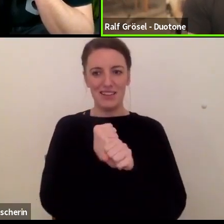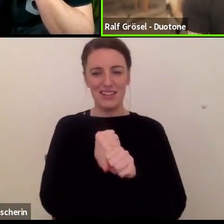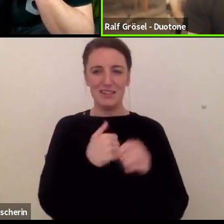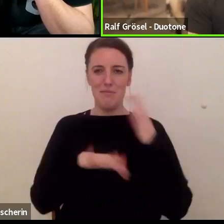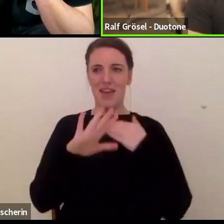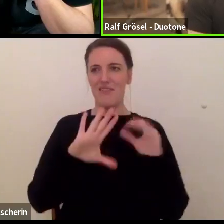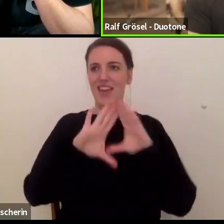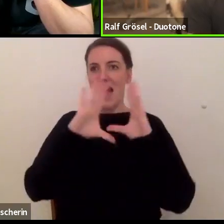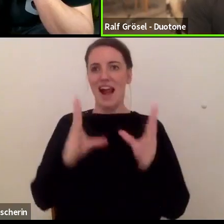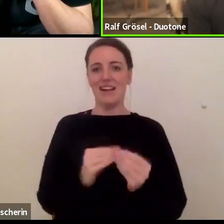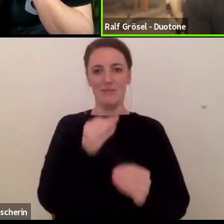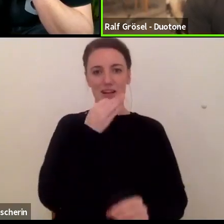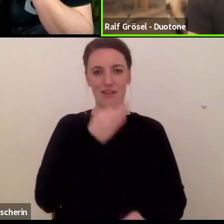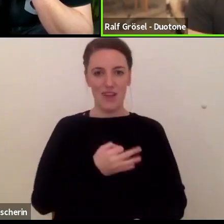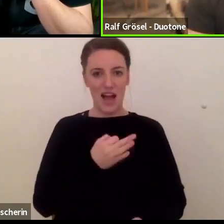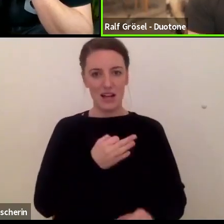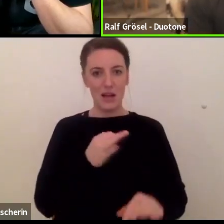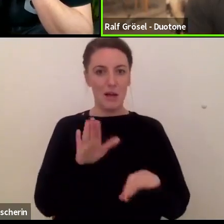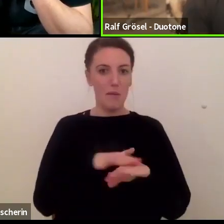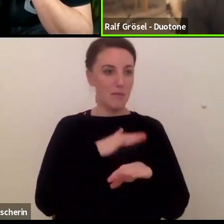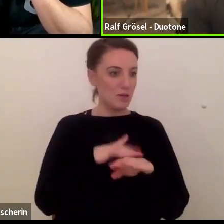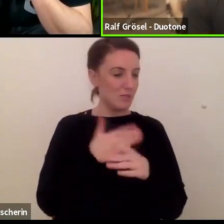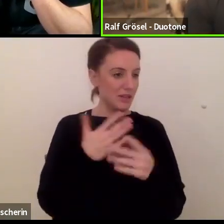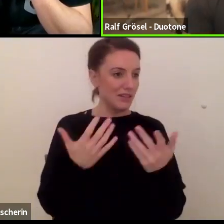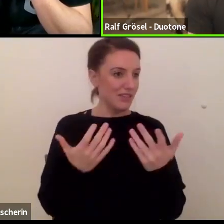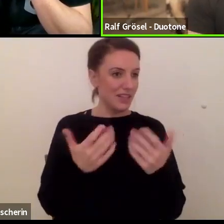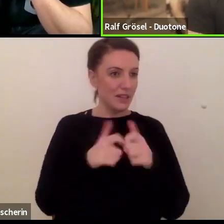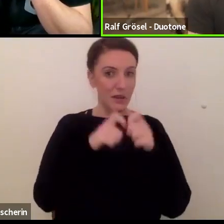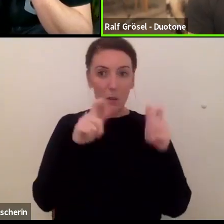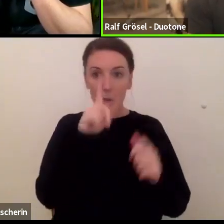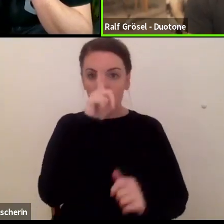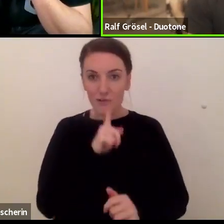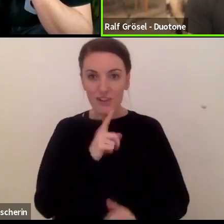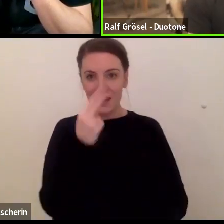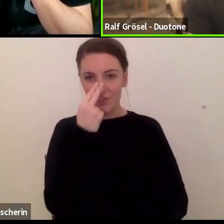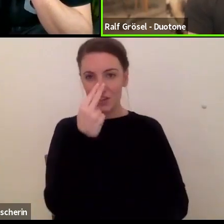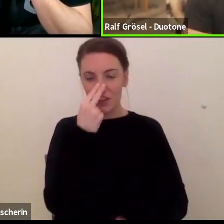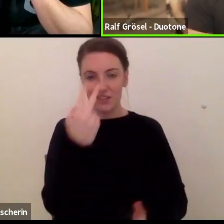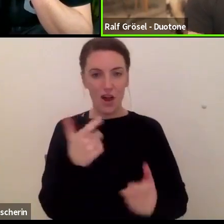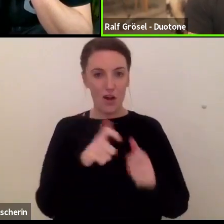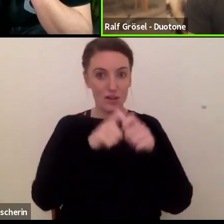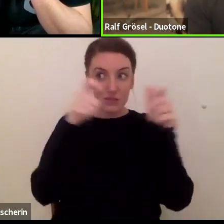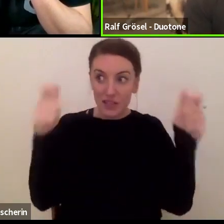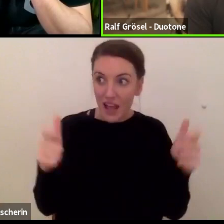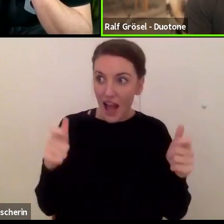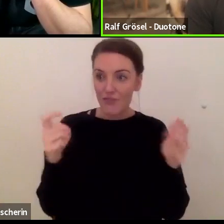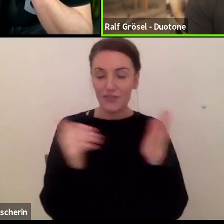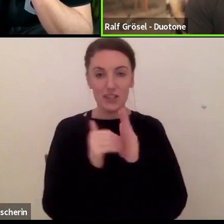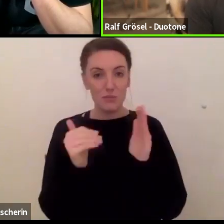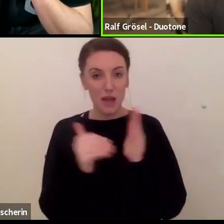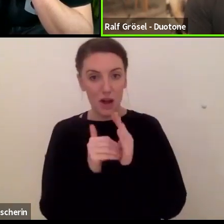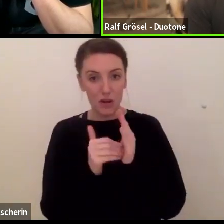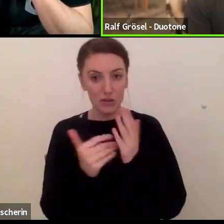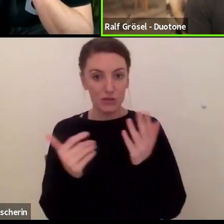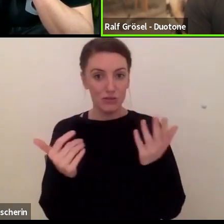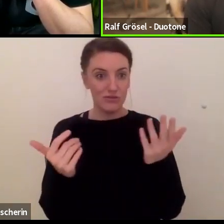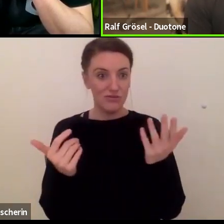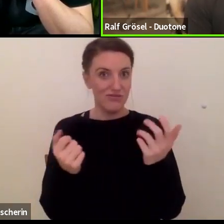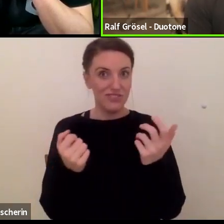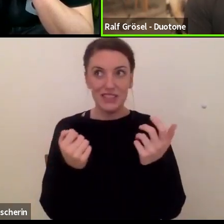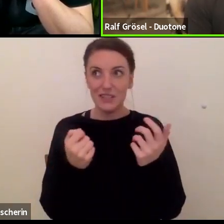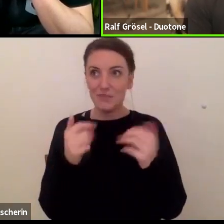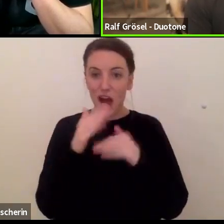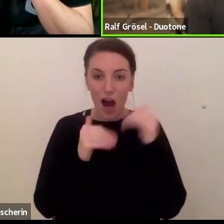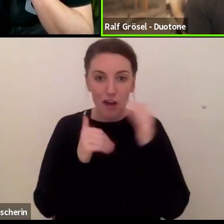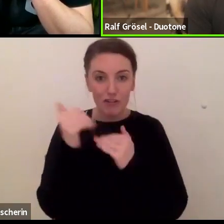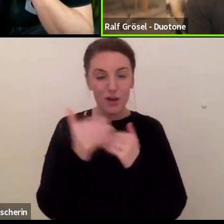ja, also wie dick muss jetzt die Leading Edge sein, wie sehen eigentlich die Profile aus, was muss man da machen, braucht so ein Kite so eine Flap? Und da muss ich